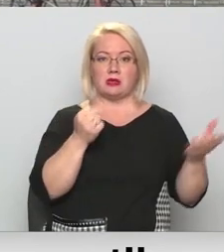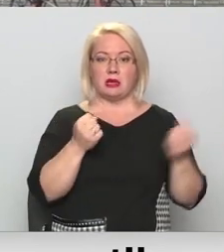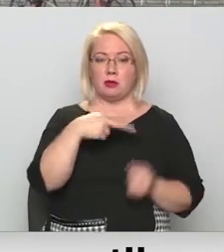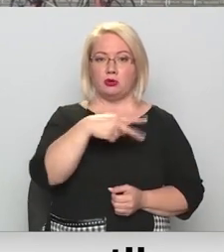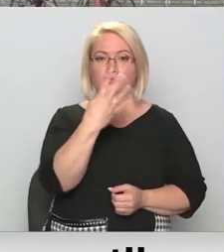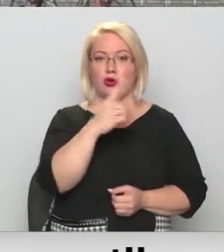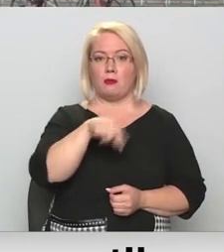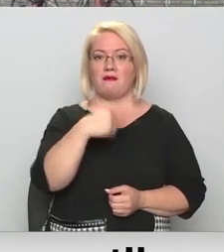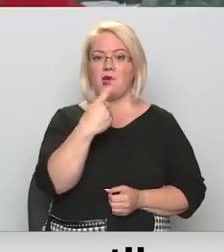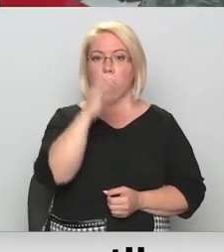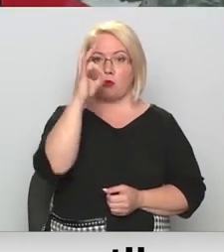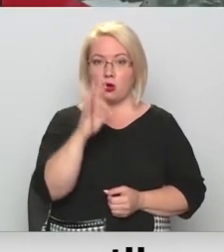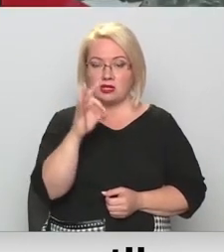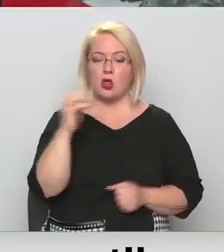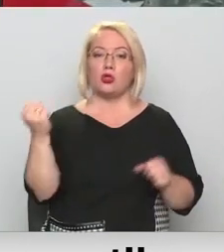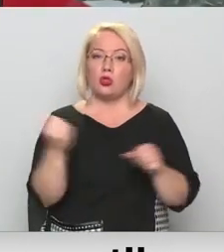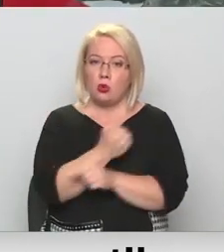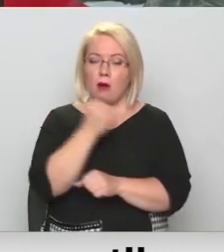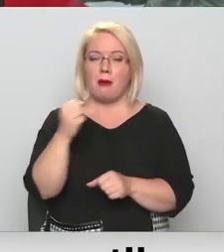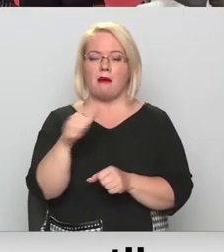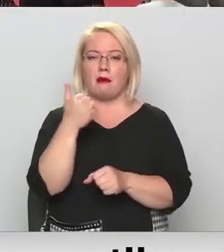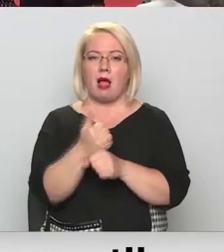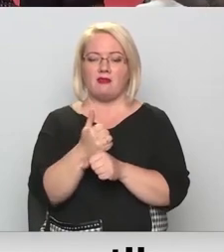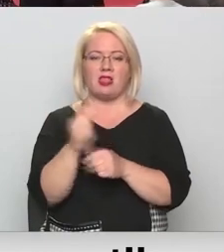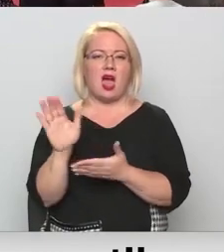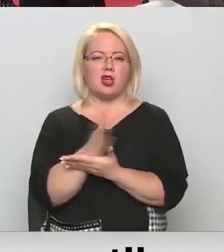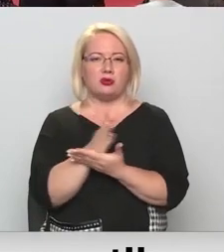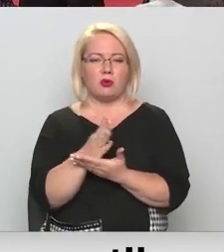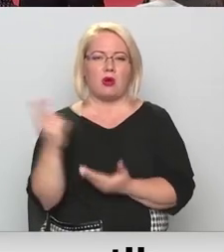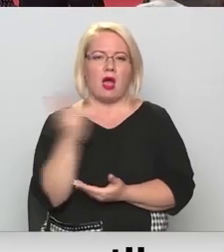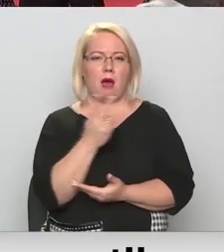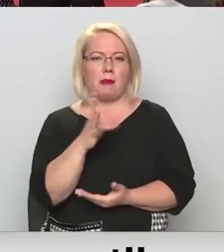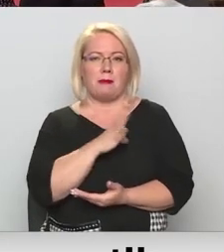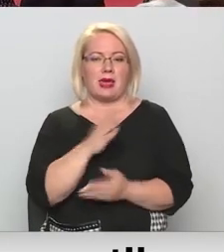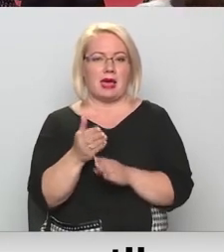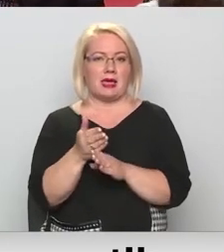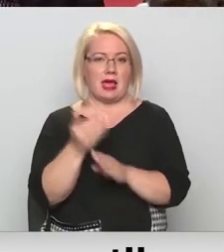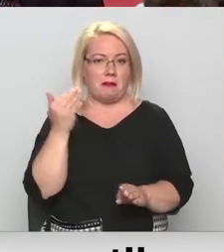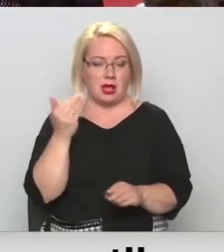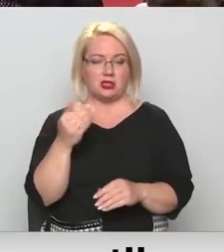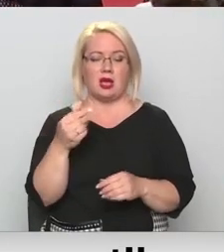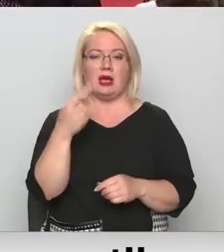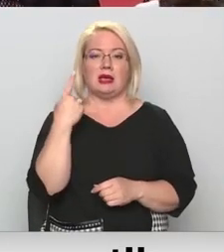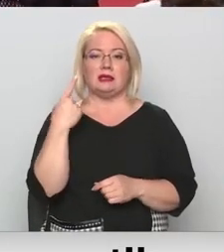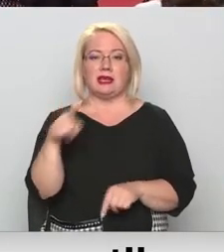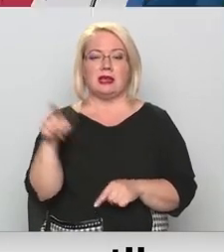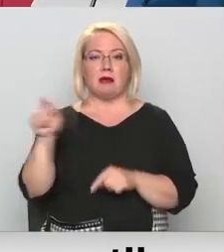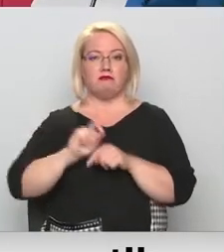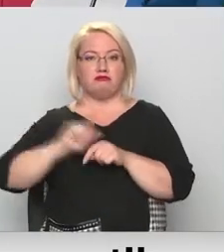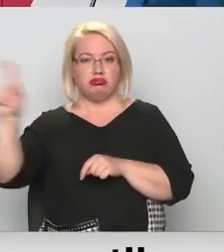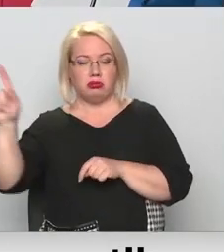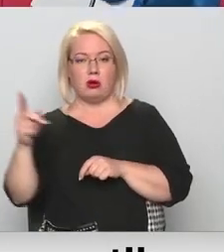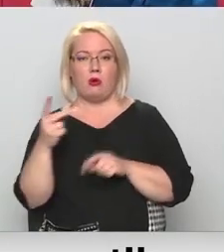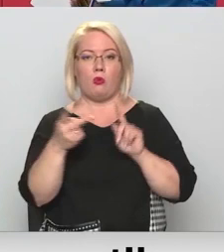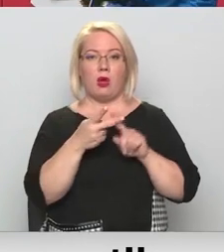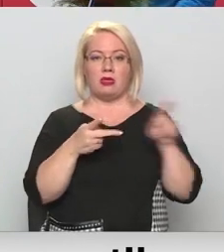,1%. Tomēr galvenā ašķirība, kur abi ir bijuši iepriekš. Vieniem šis rezultāts ir kāpums, otriem –